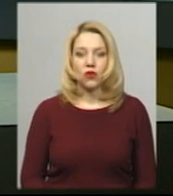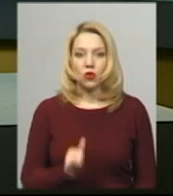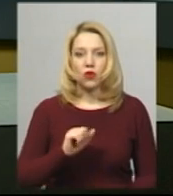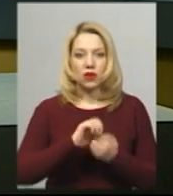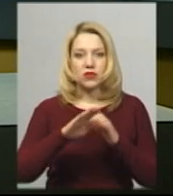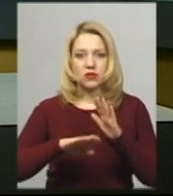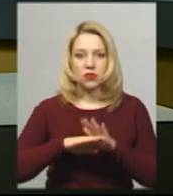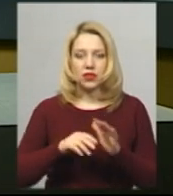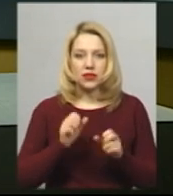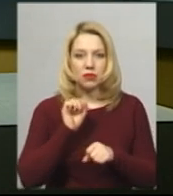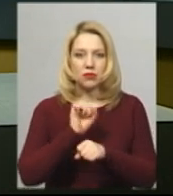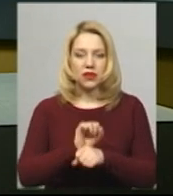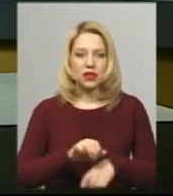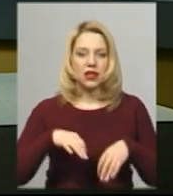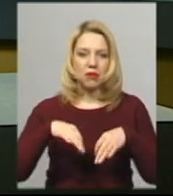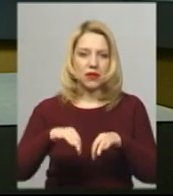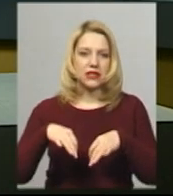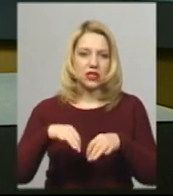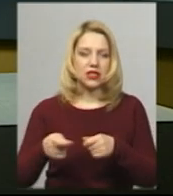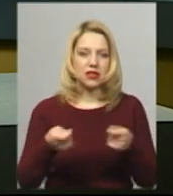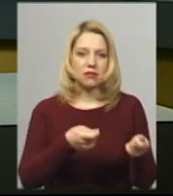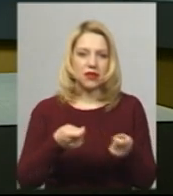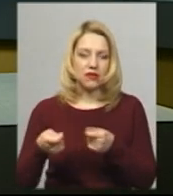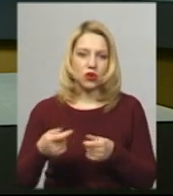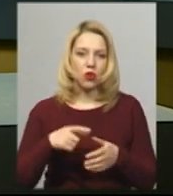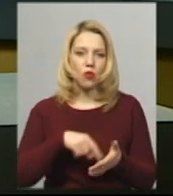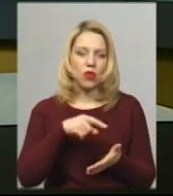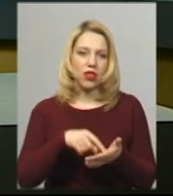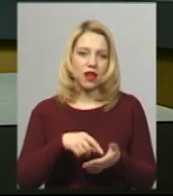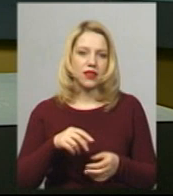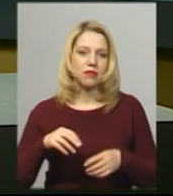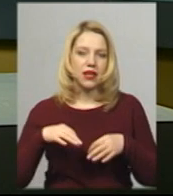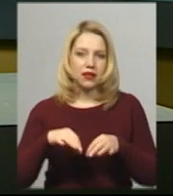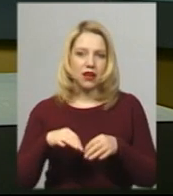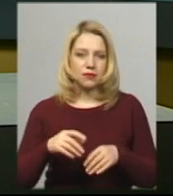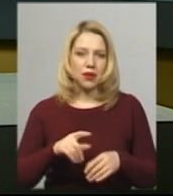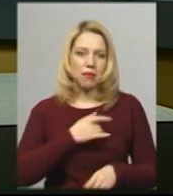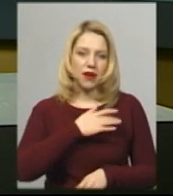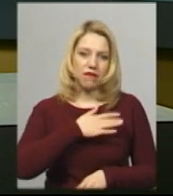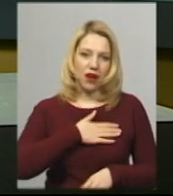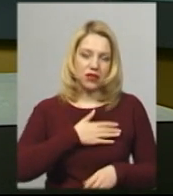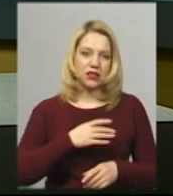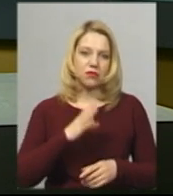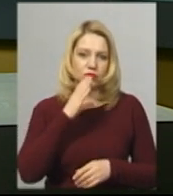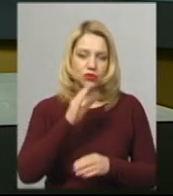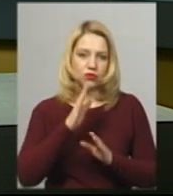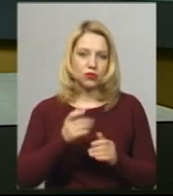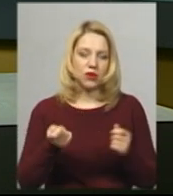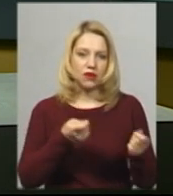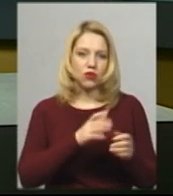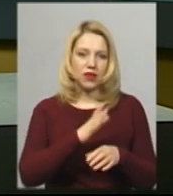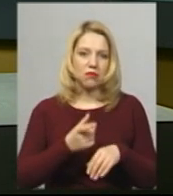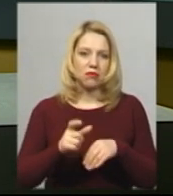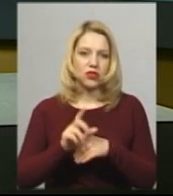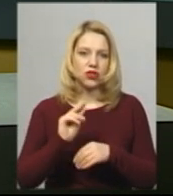Кам'янці-Подільському припинили пасажирське перевезення комунальним транспортом. Приватні перевізники перевозитимуть не більше 10 людей у